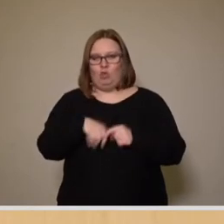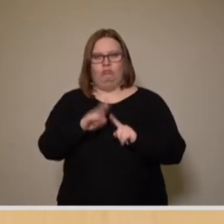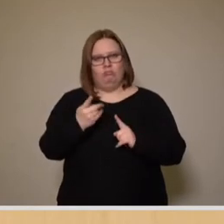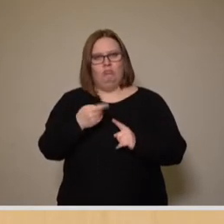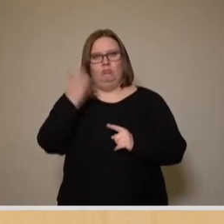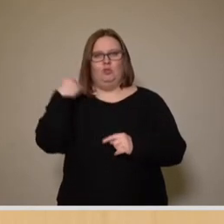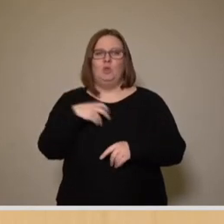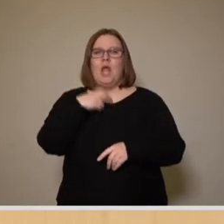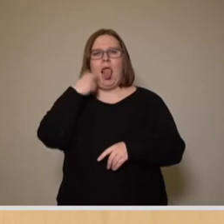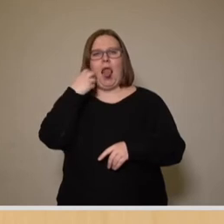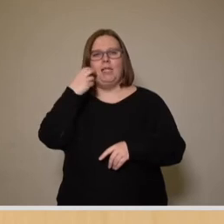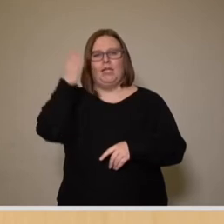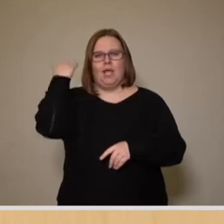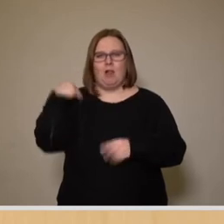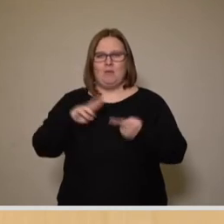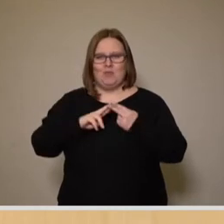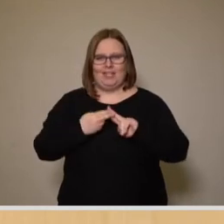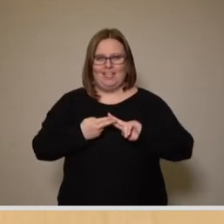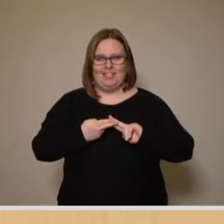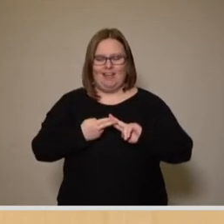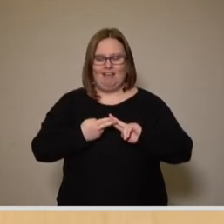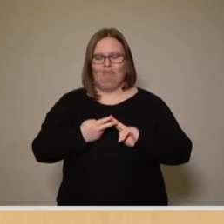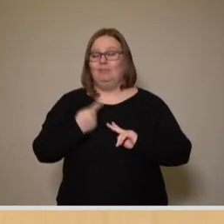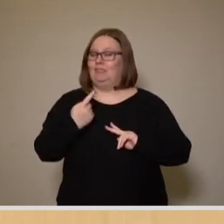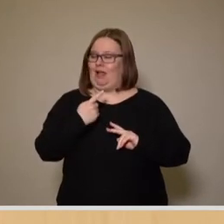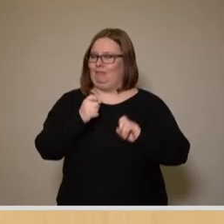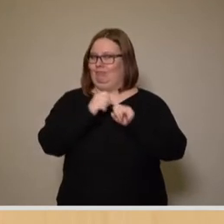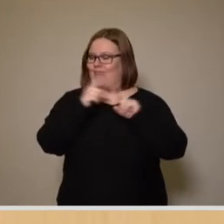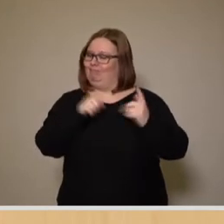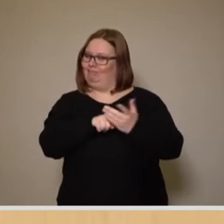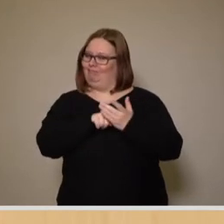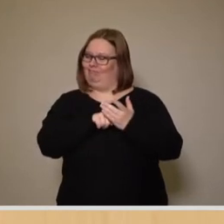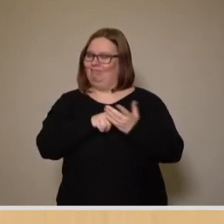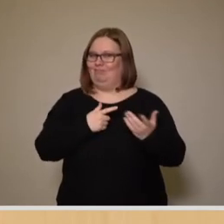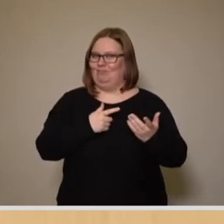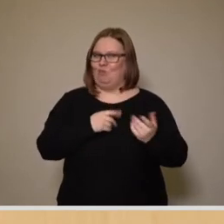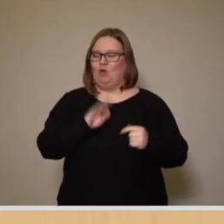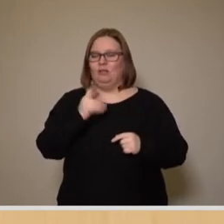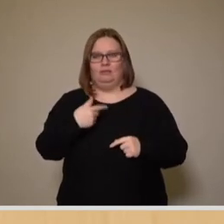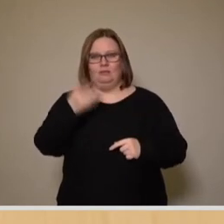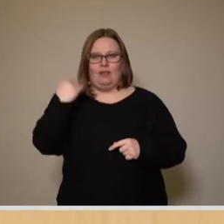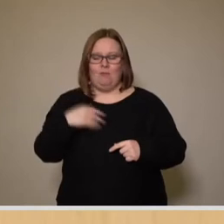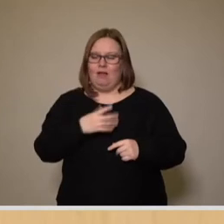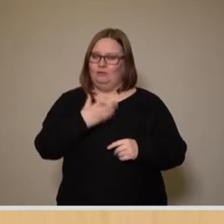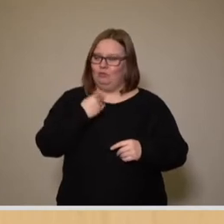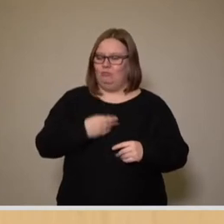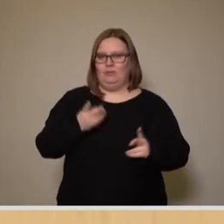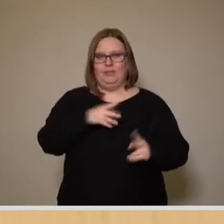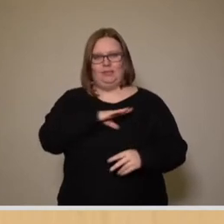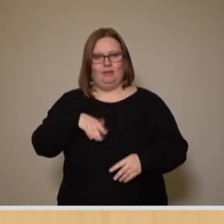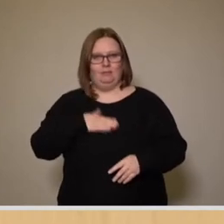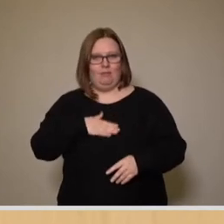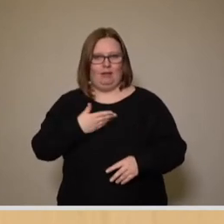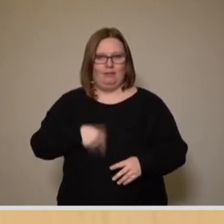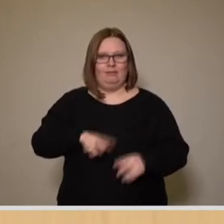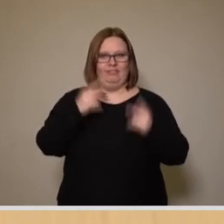etwas älteren ehemaligen Mitglieder haben uns sehr bildhaft vermittelt, welchen Stellenwert das Sachsenbad in ihrem